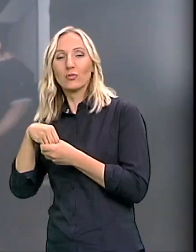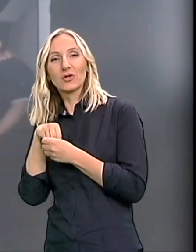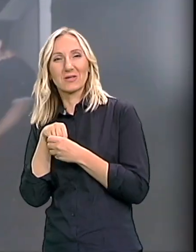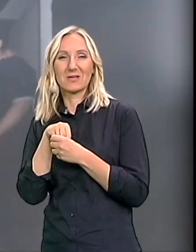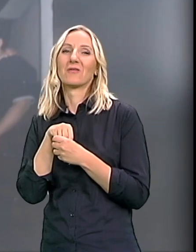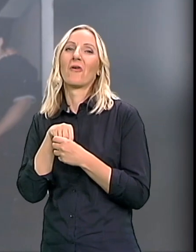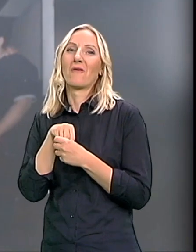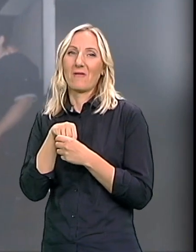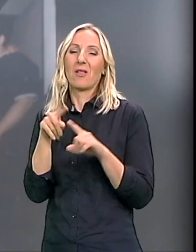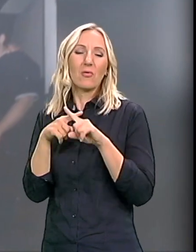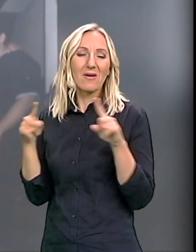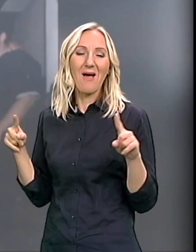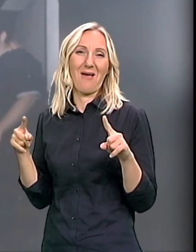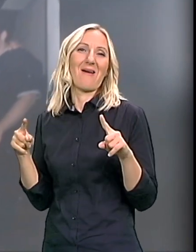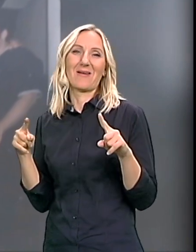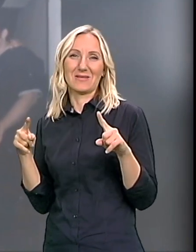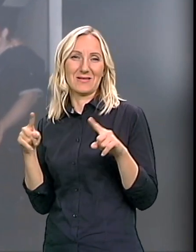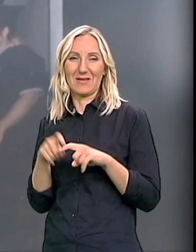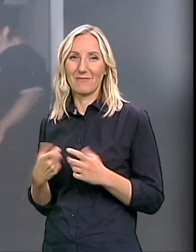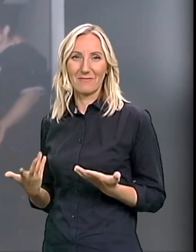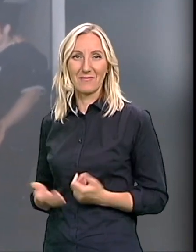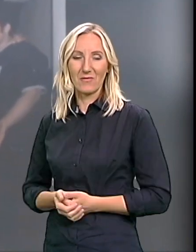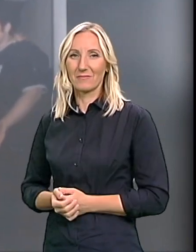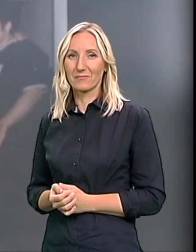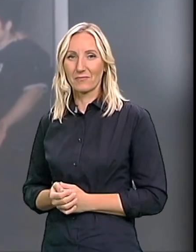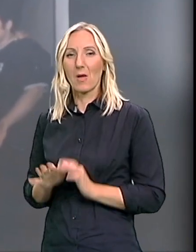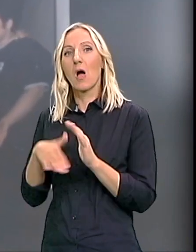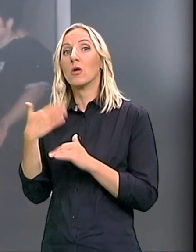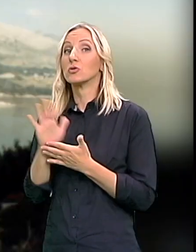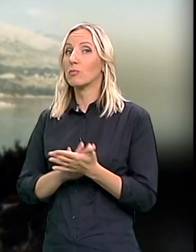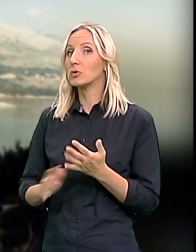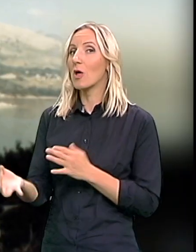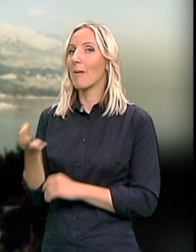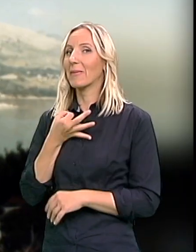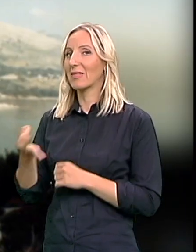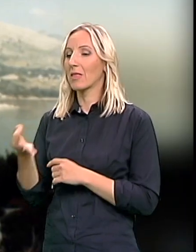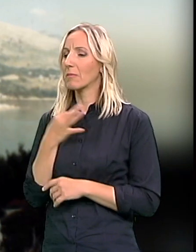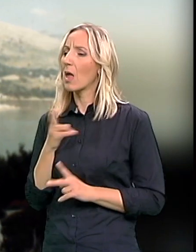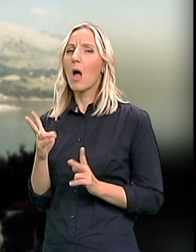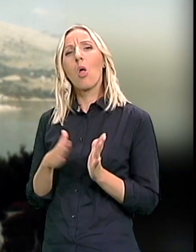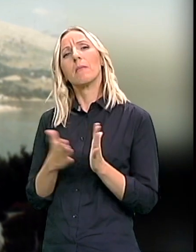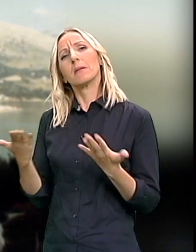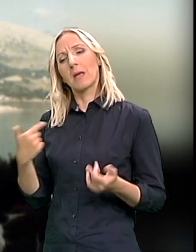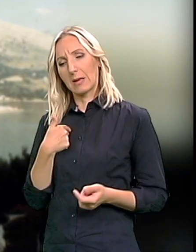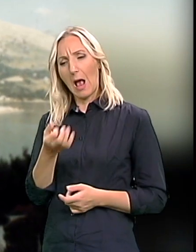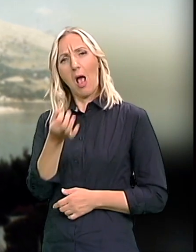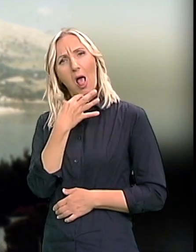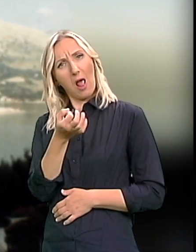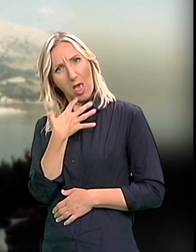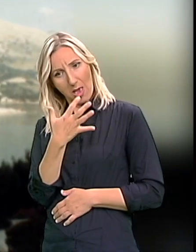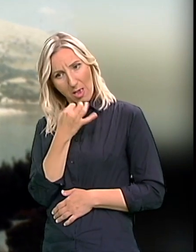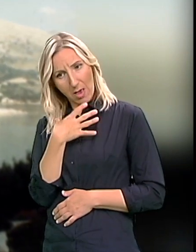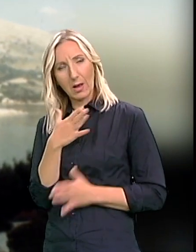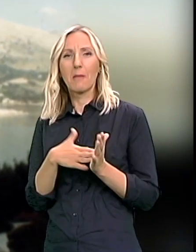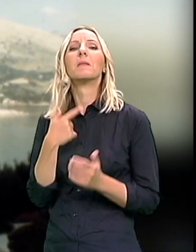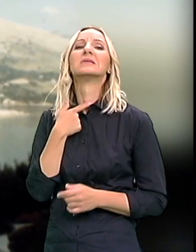U raznim stvarima Onda su počela pitanja Kako to da ja pijem terapiju To je bilo